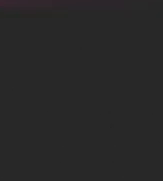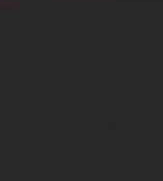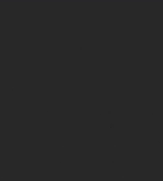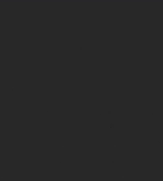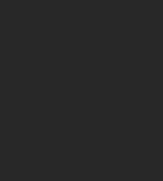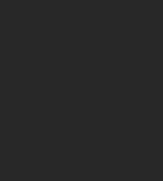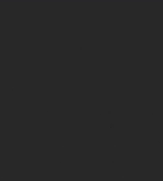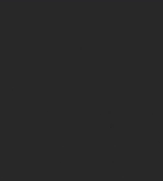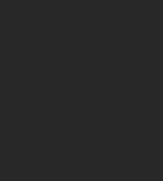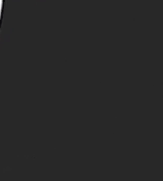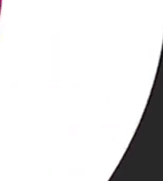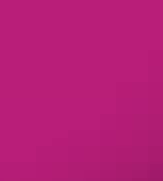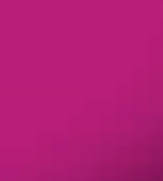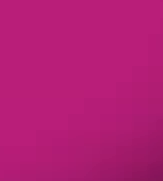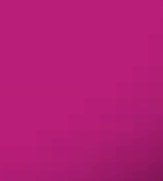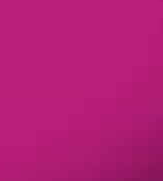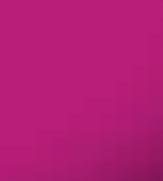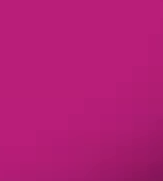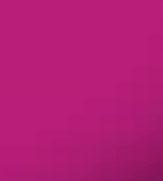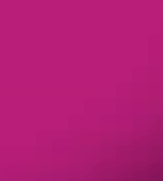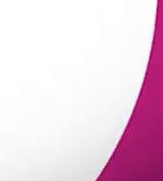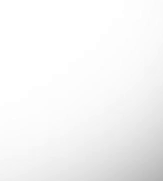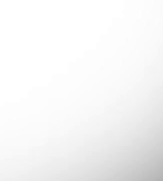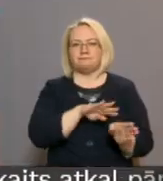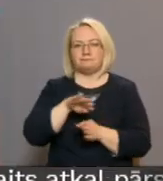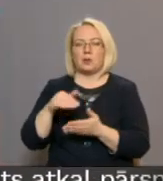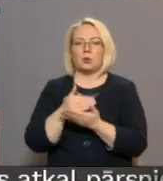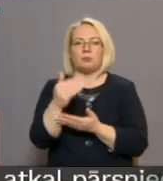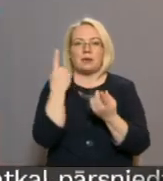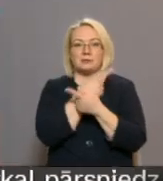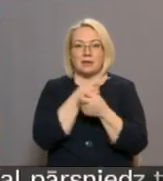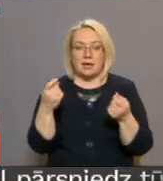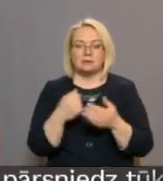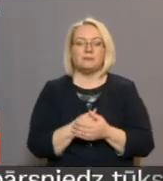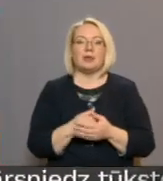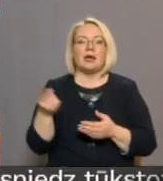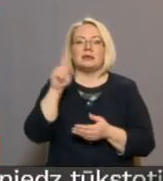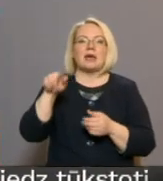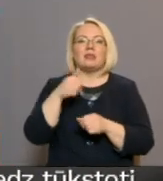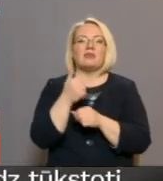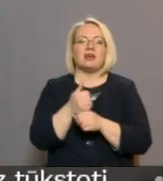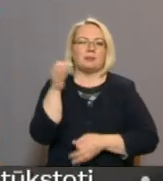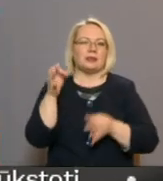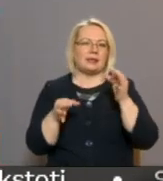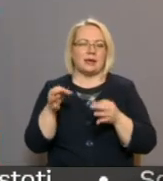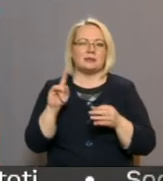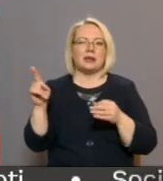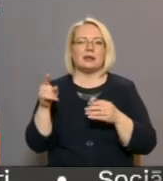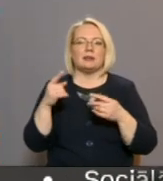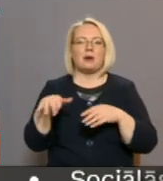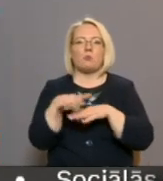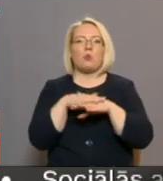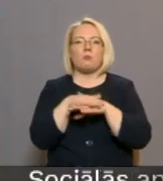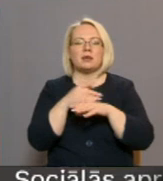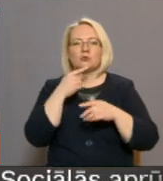Re! Viss ēters ir te! Satversmes tiesā nonākušas lietas par publisku ezeru